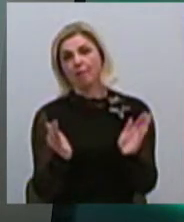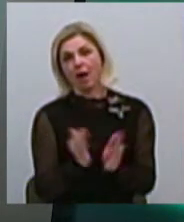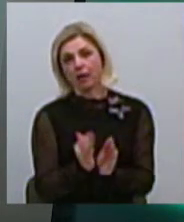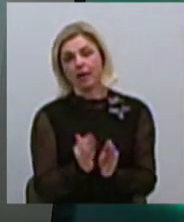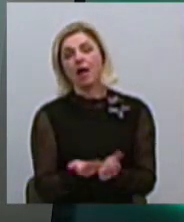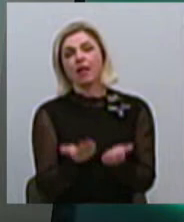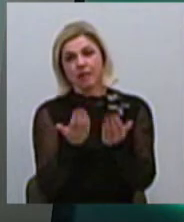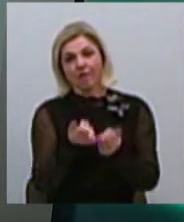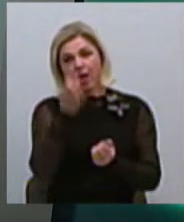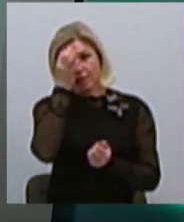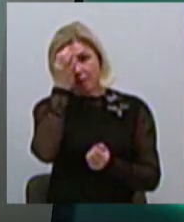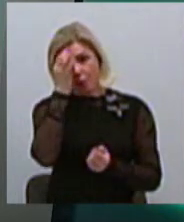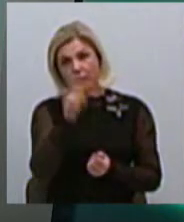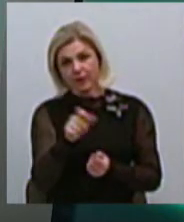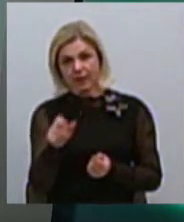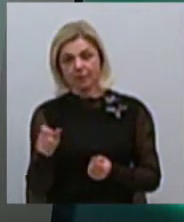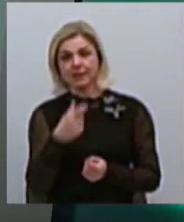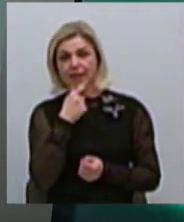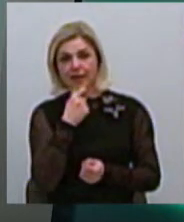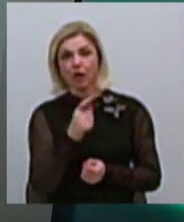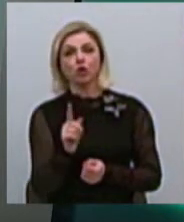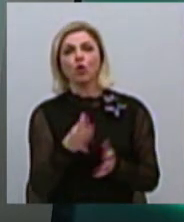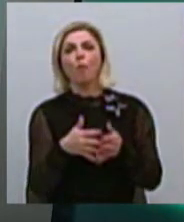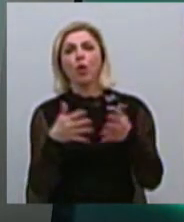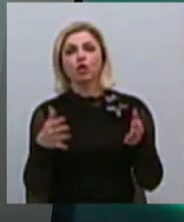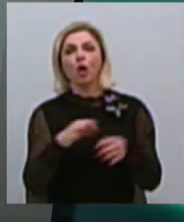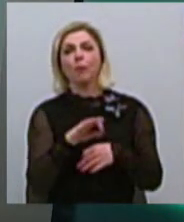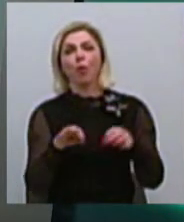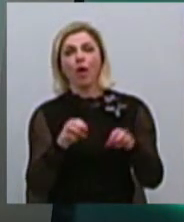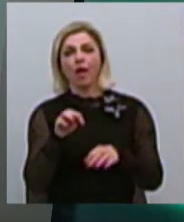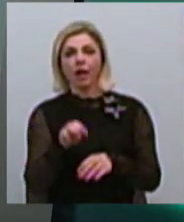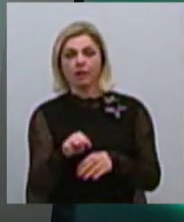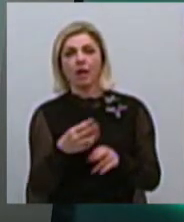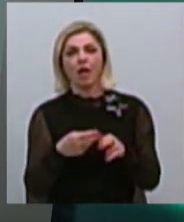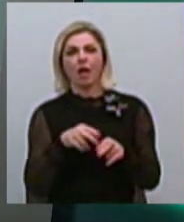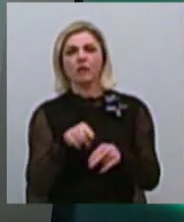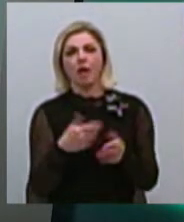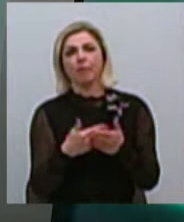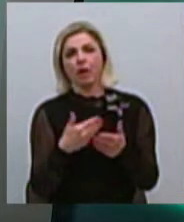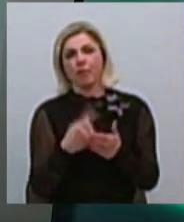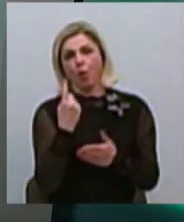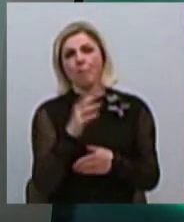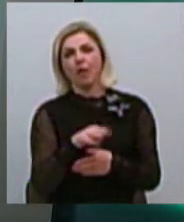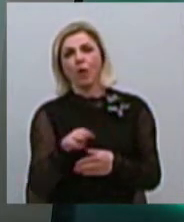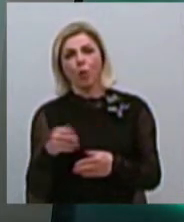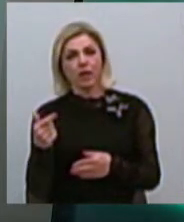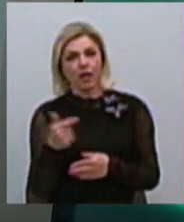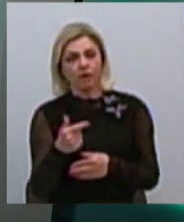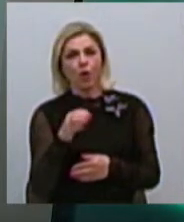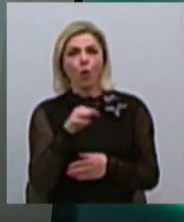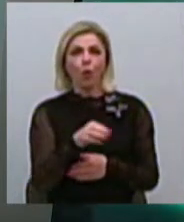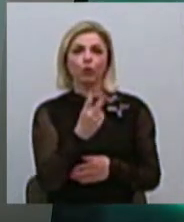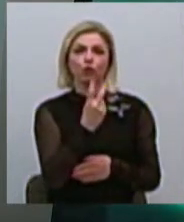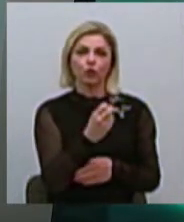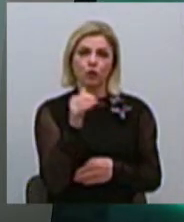Давайте напомню зрителям, що більші проєктів – це проєктів порядка мільйона гривень, тобі от 200